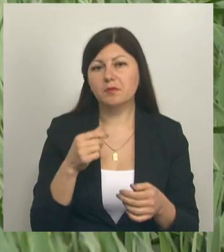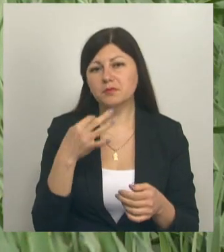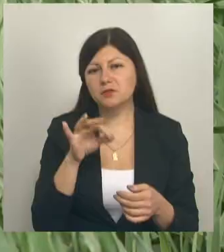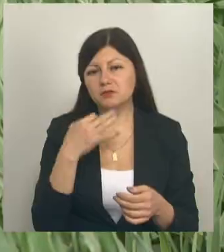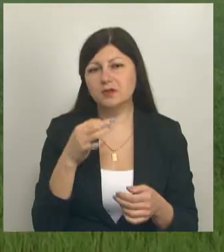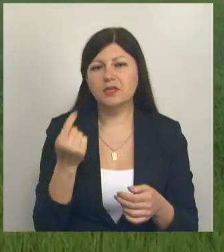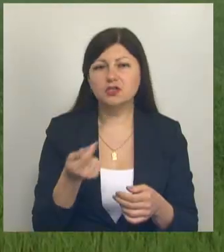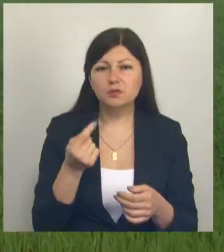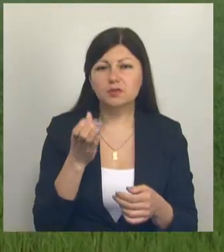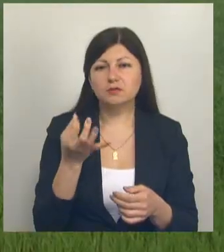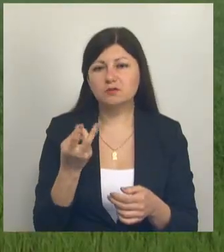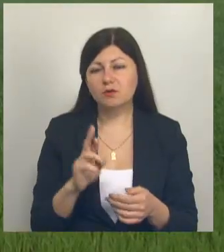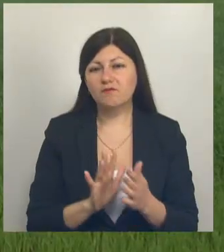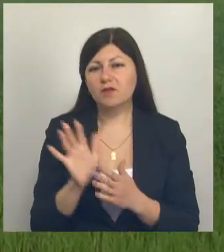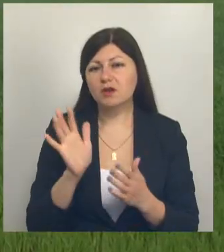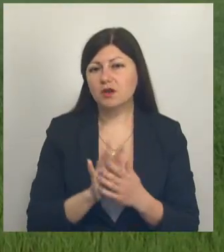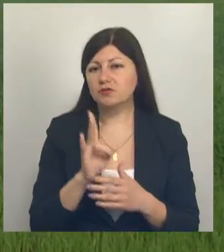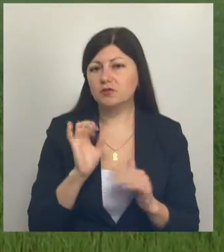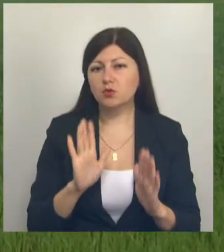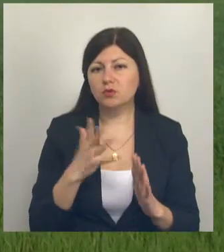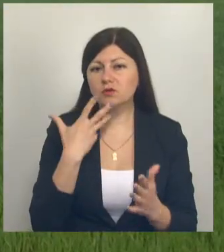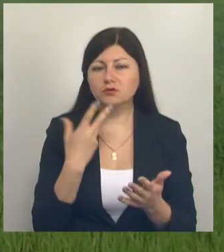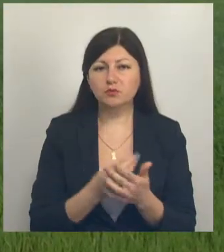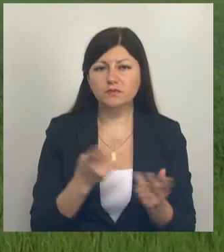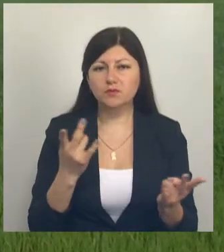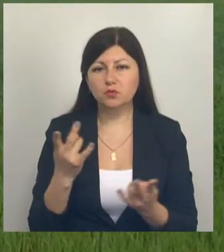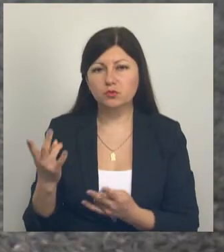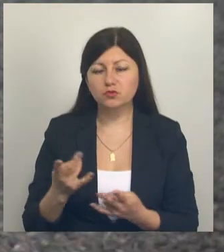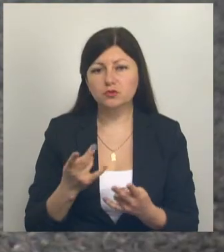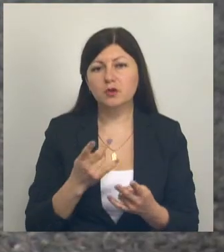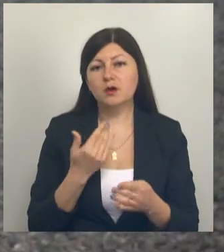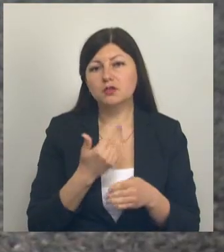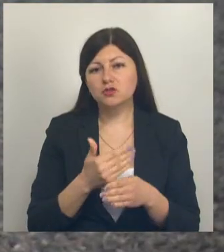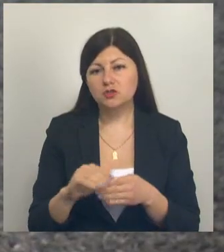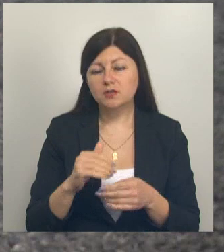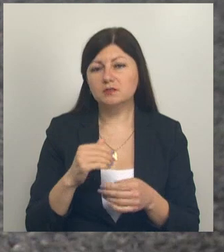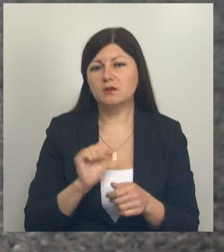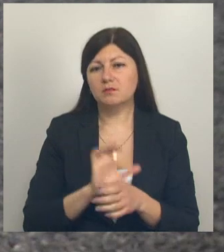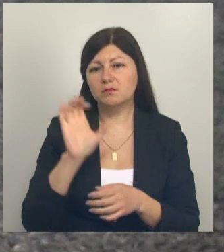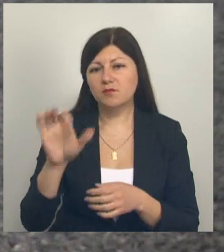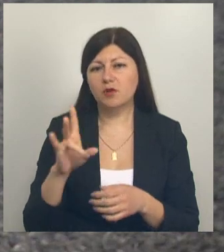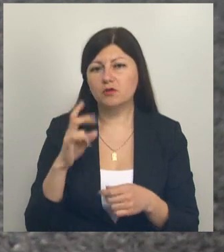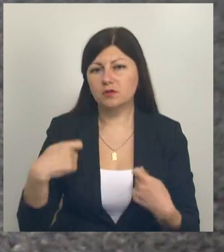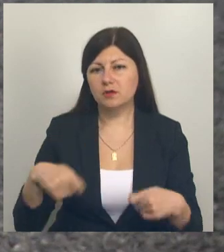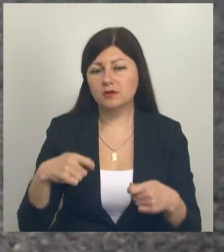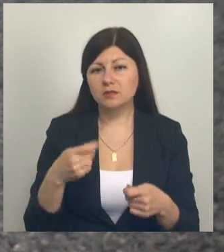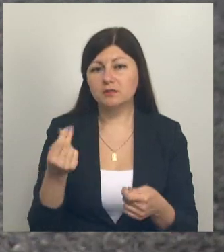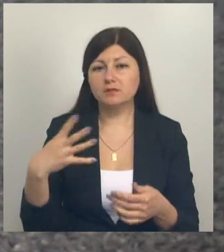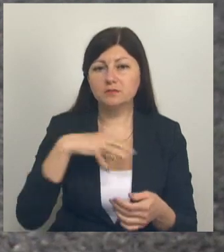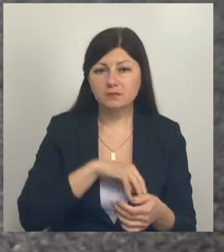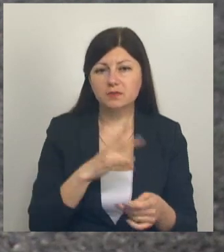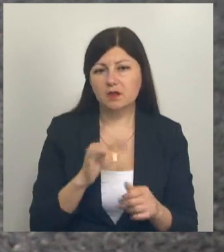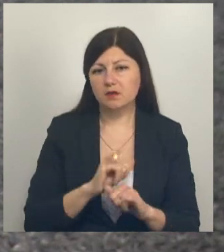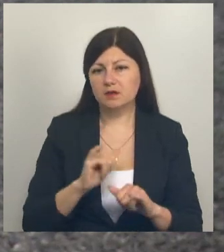овёс, ячмень и сою выращивают не только для собственных нужд. Часть урожая отправляют и на реализацию. Вырученные средства используют для